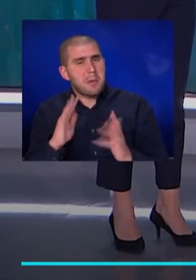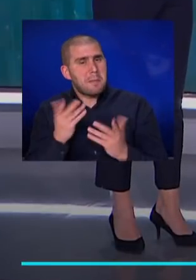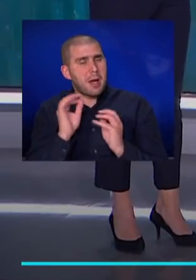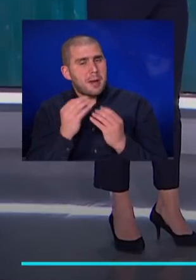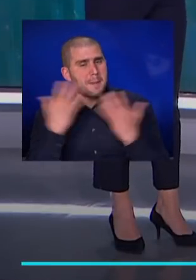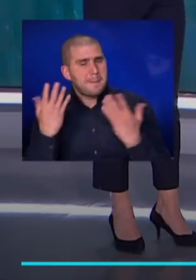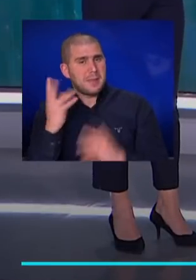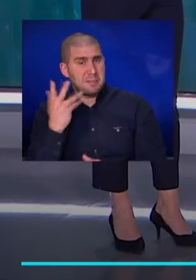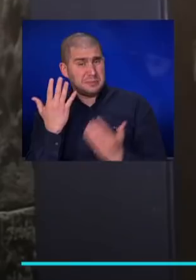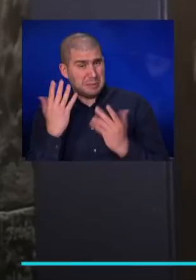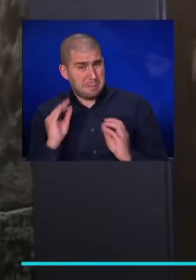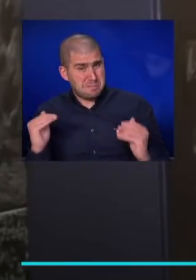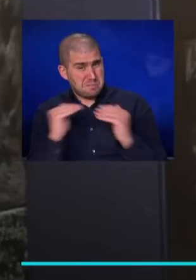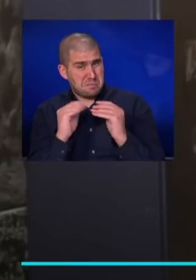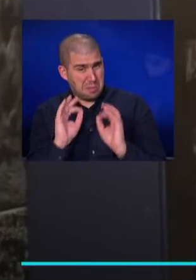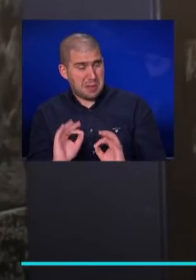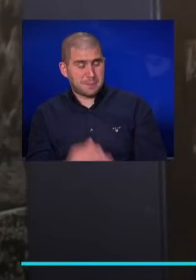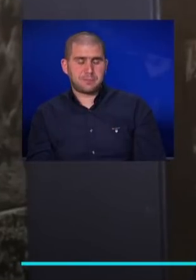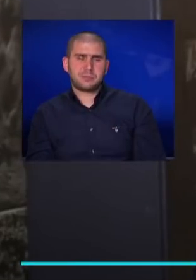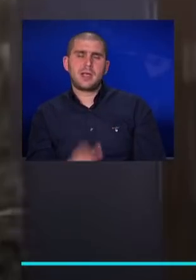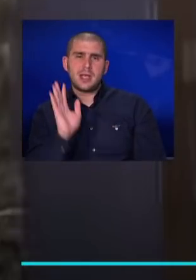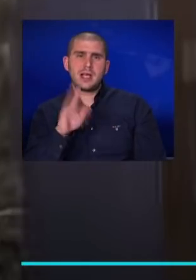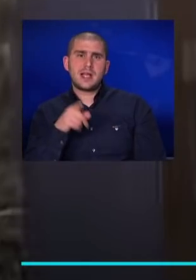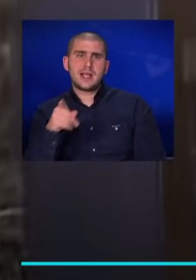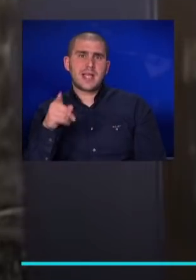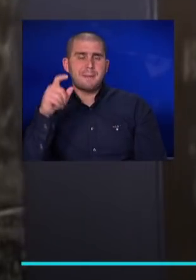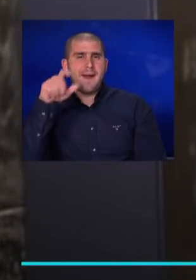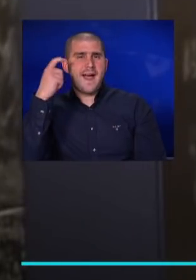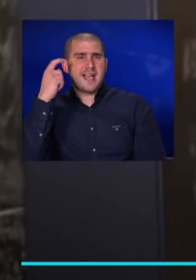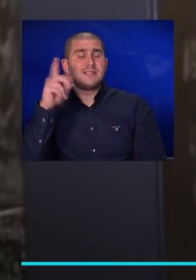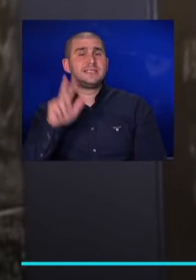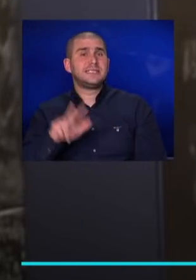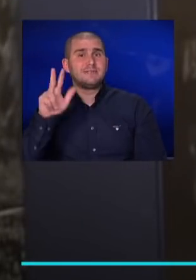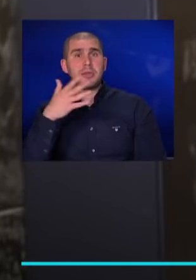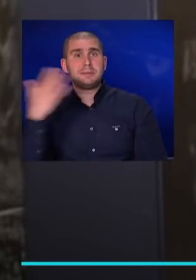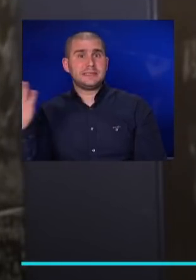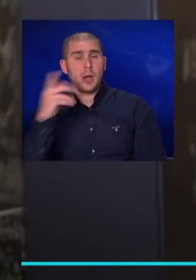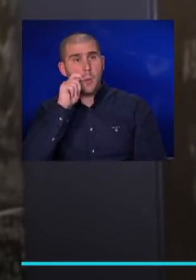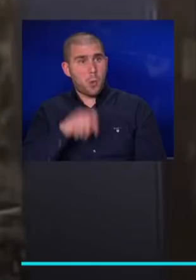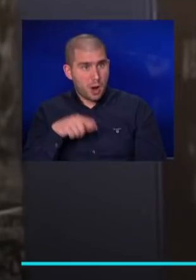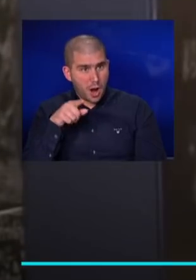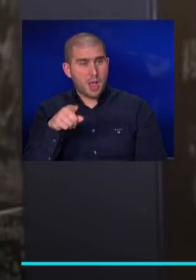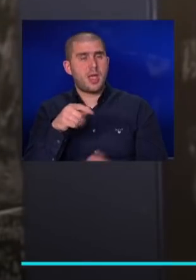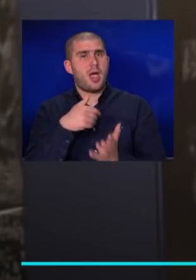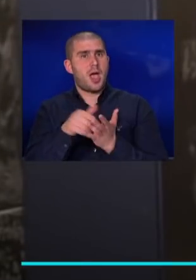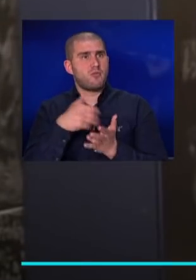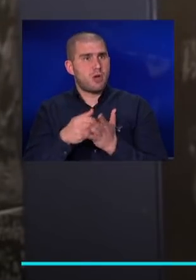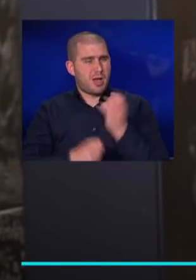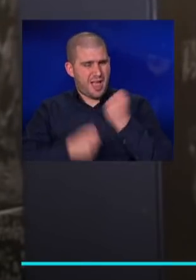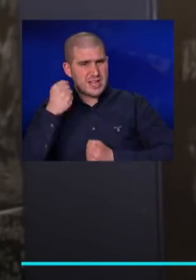האם הנתונים איכשהו מסתנחרנים. גם בחרקיב, צפון מזרח אוקראינה, היום המשך של הפגזות.